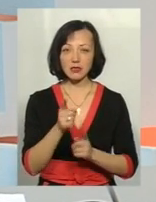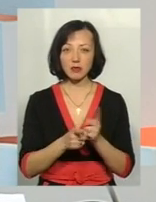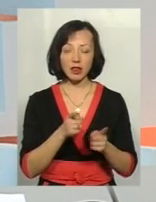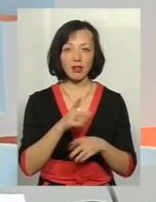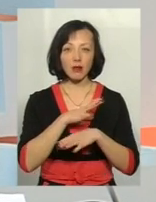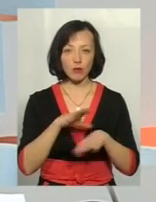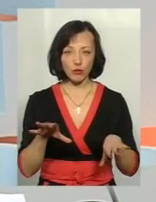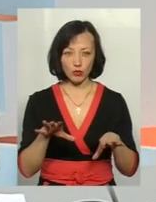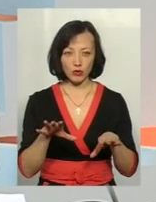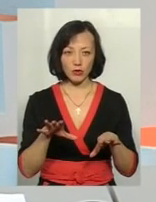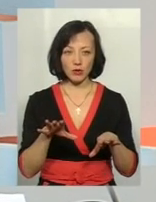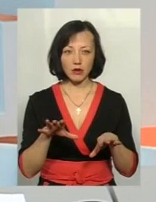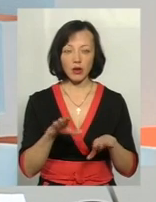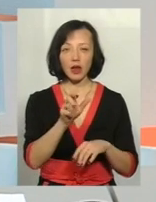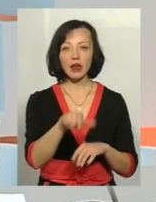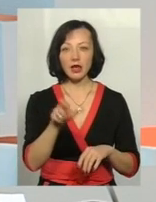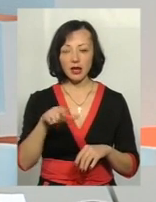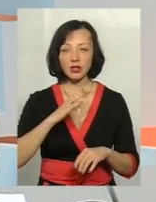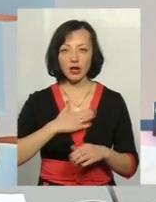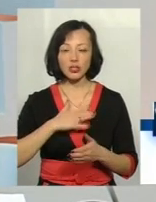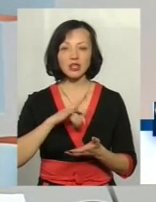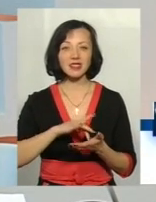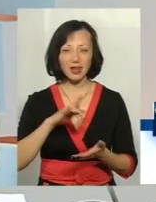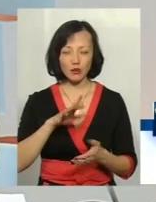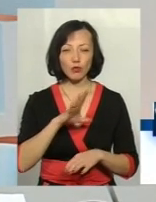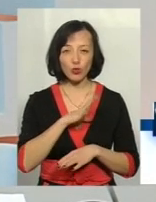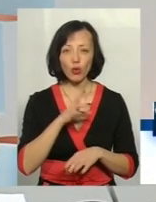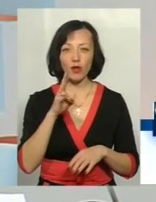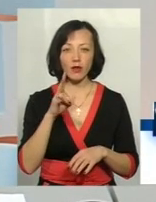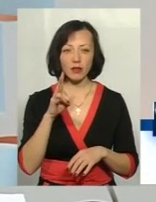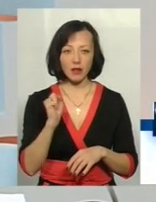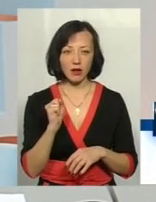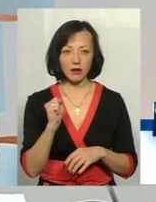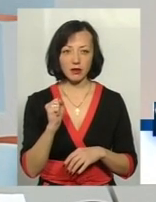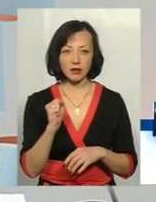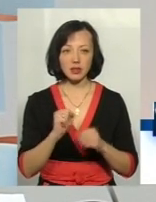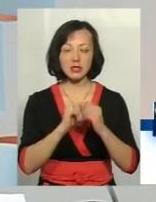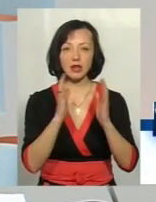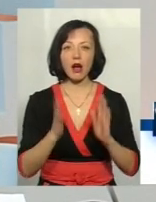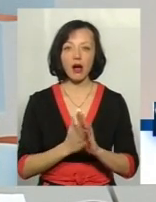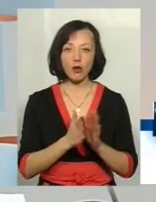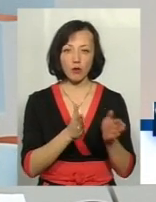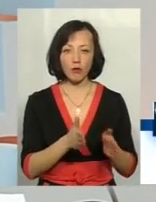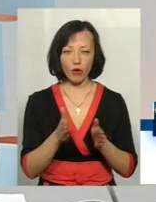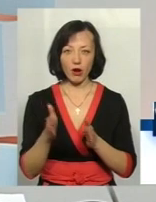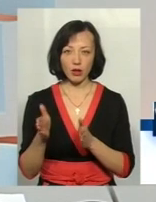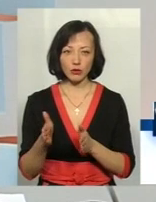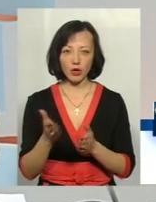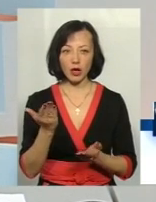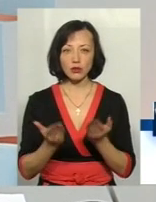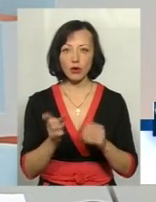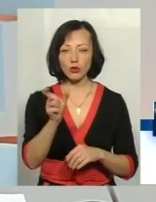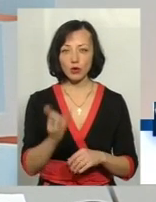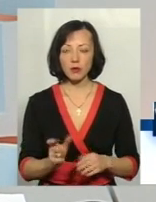внутрішньопереміщені особи були клієнтами наших центрів в загальному порядку, скажімо так. Якщо